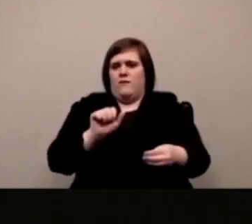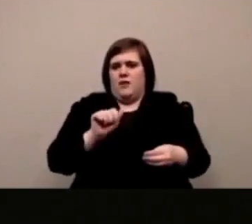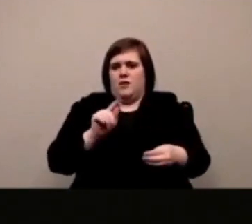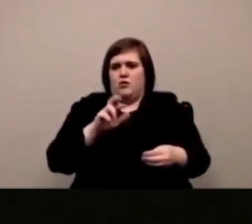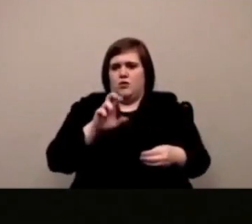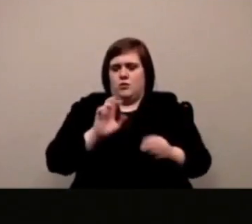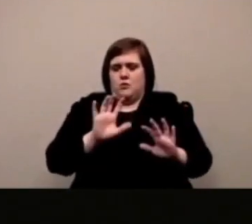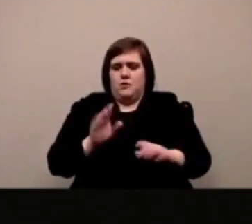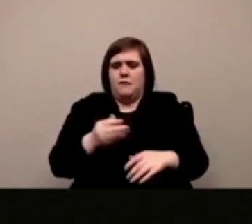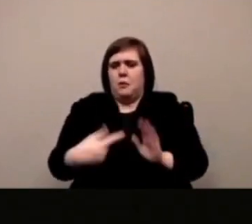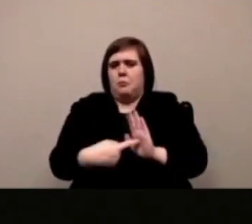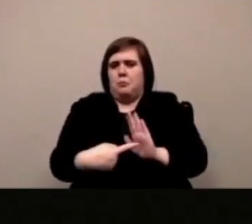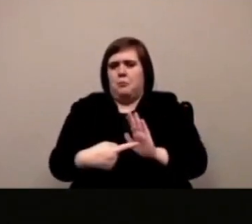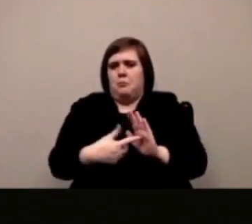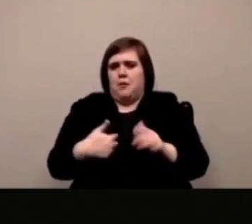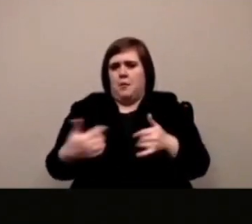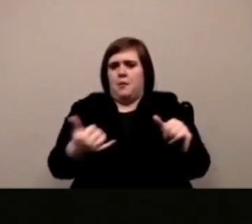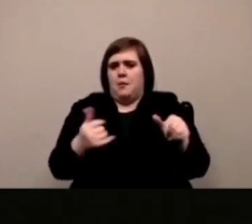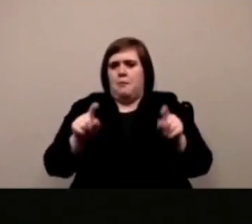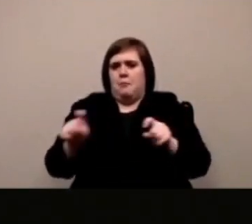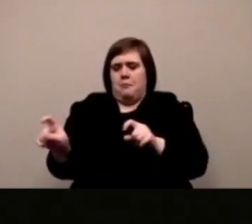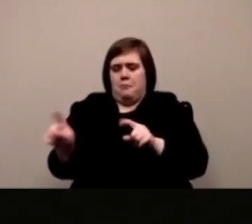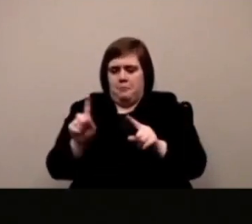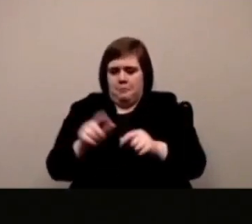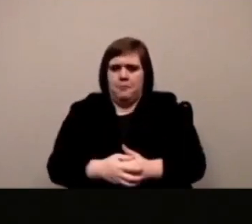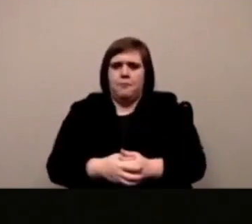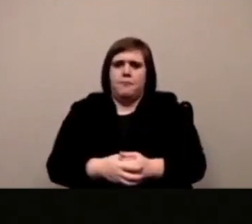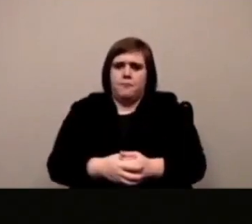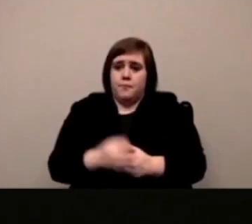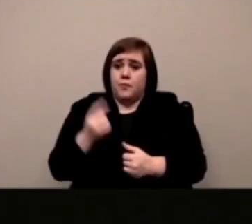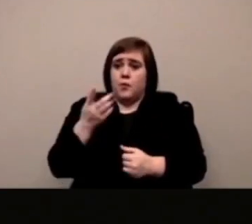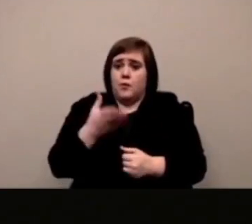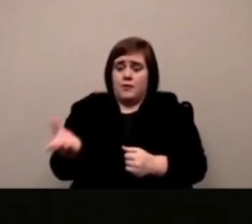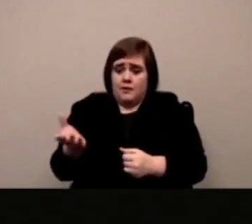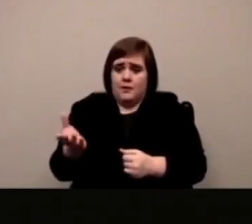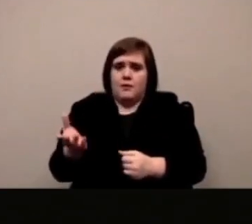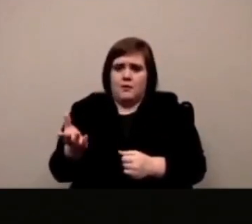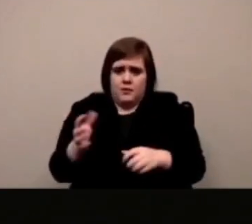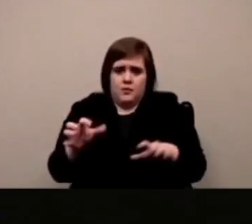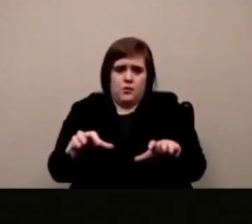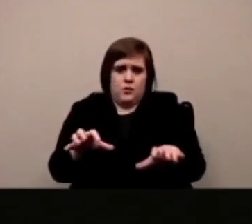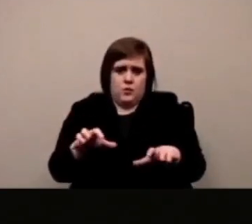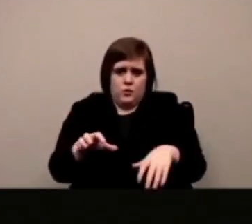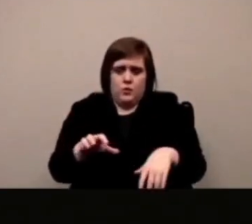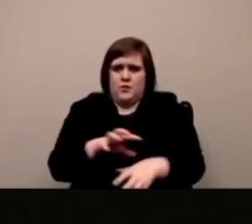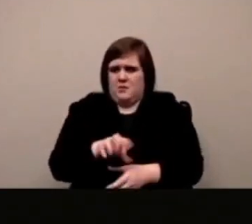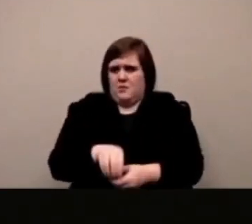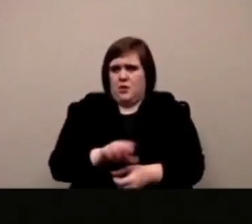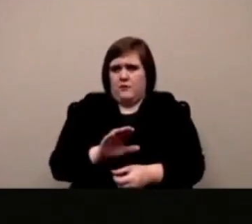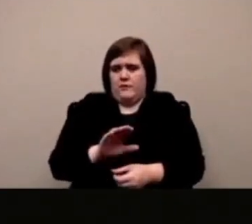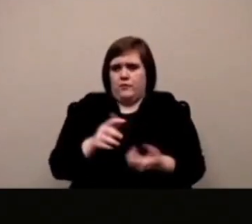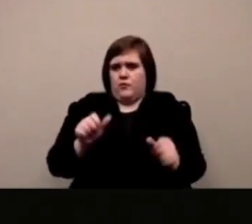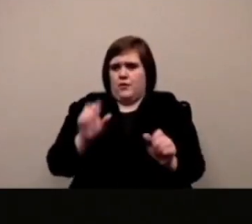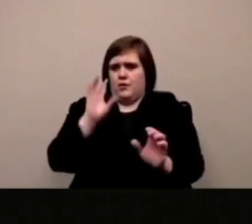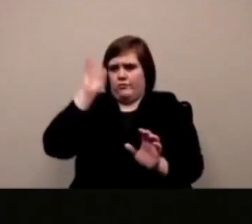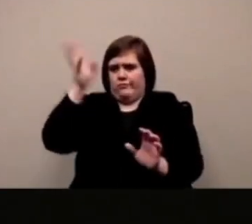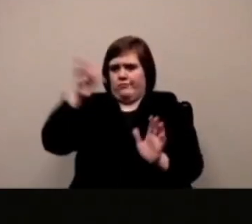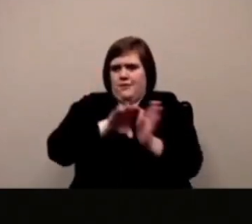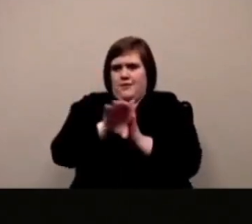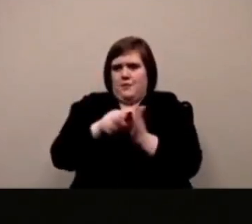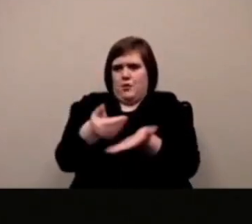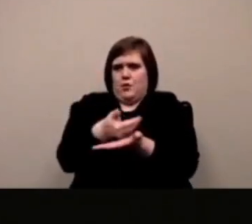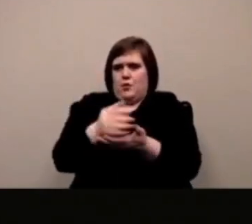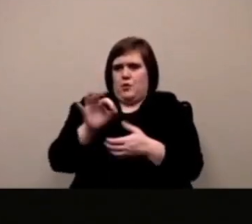di far questo con il modo in cui ho nominato i blocchi lasciatemi mostrarvi alcune altre cose che io ho fatto